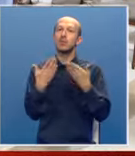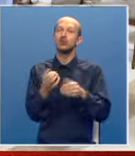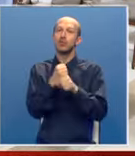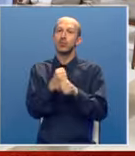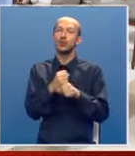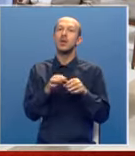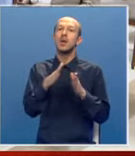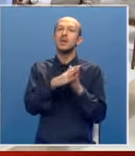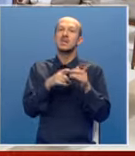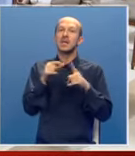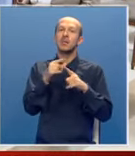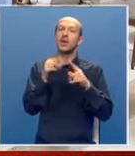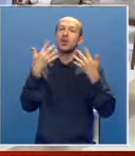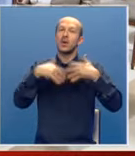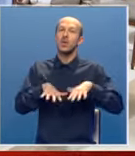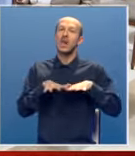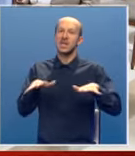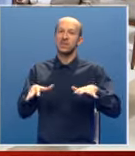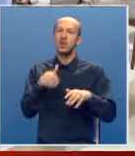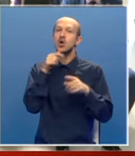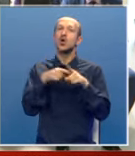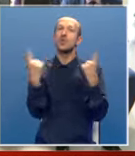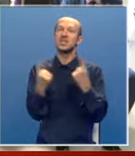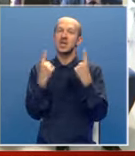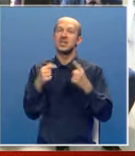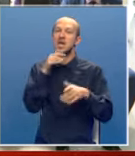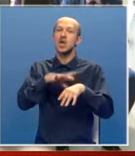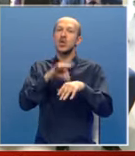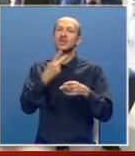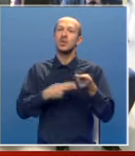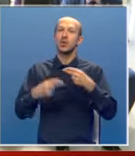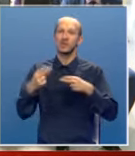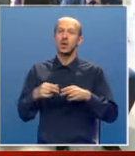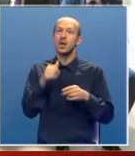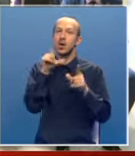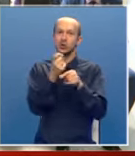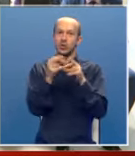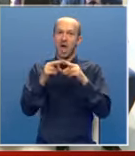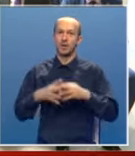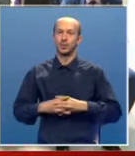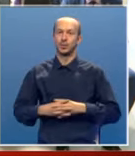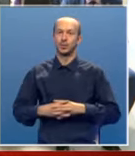podršku start-upima i kompanijama u razvoju i komercijalizaciju inovativnih proizvoda i usluga. što kanal.